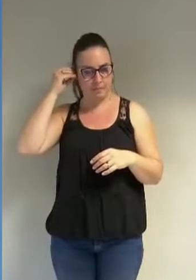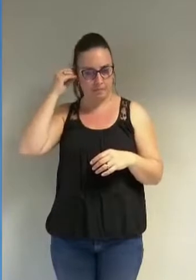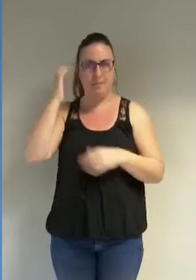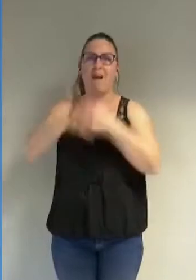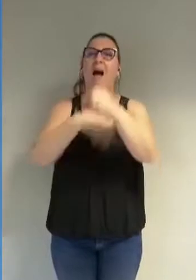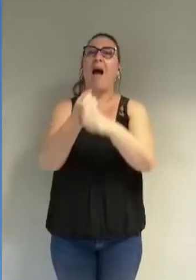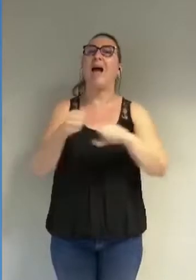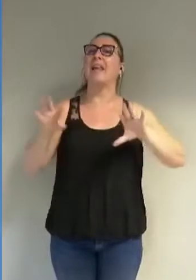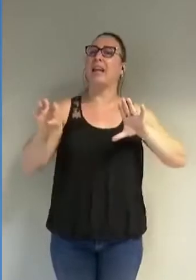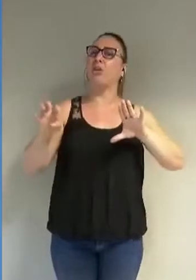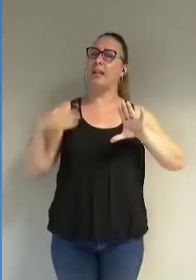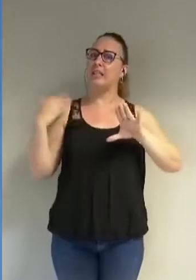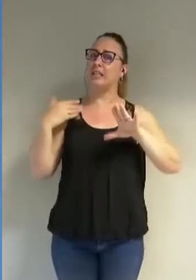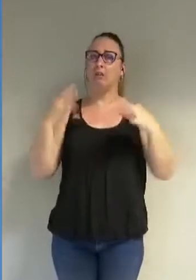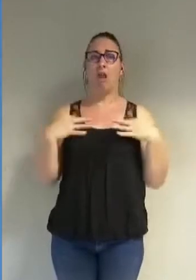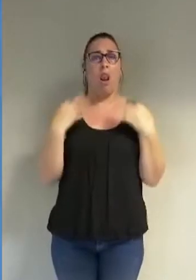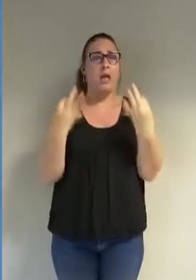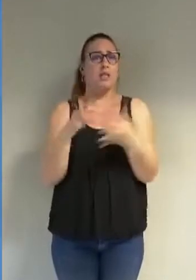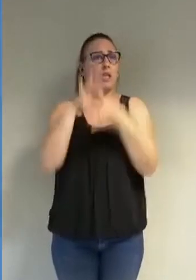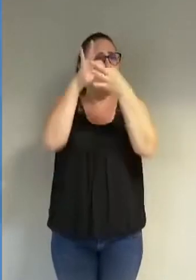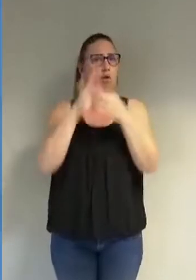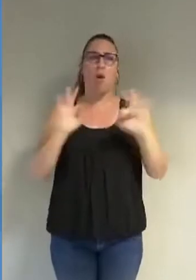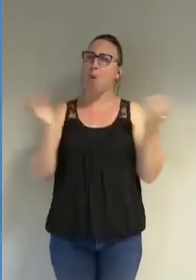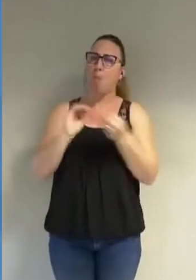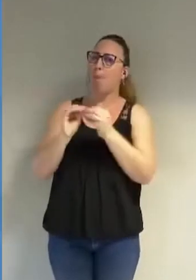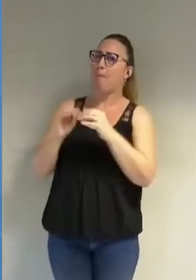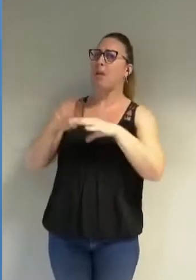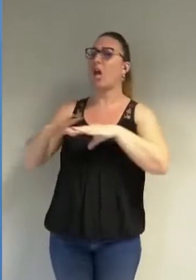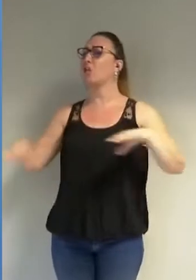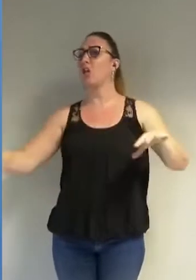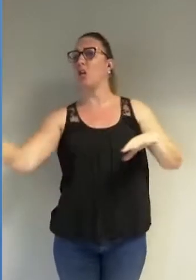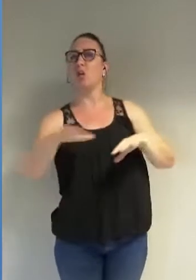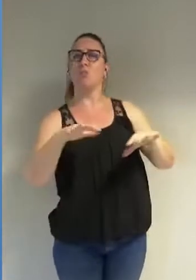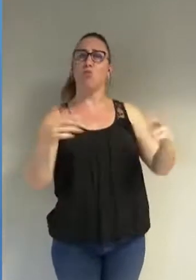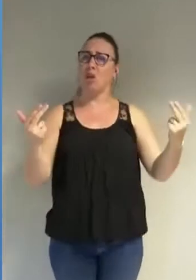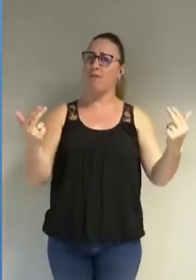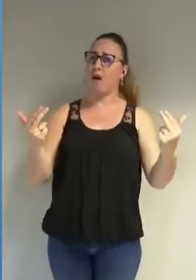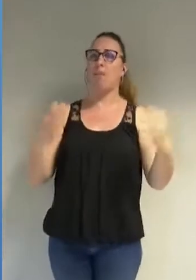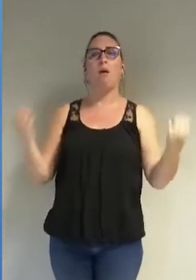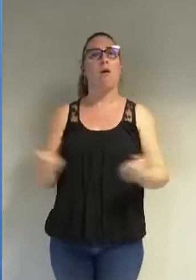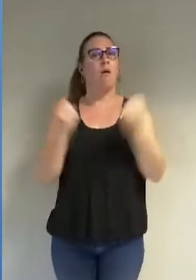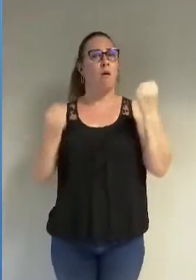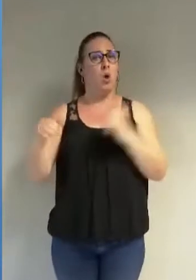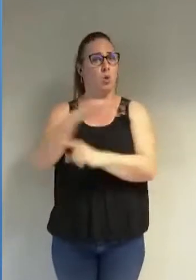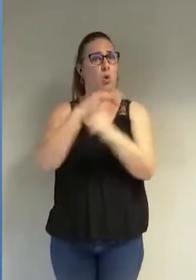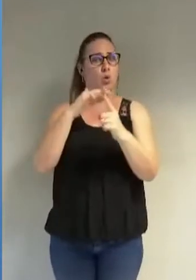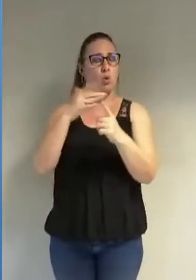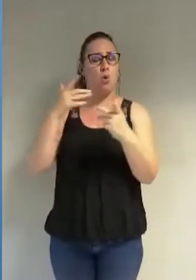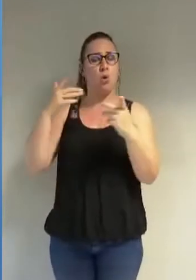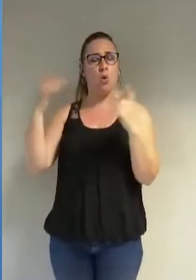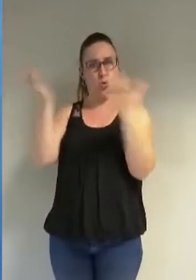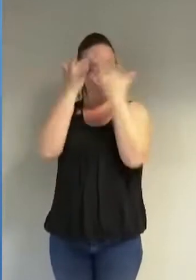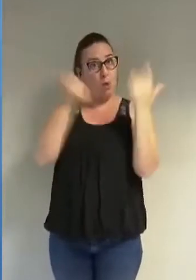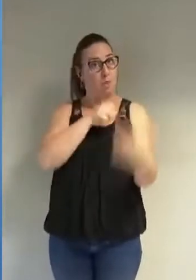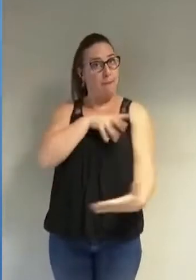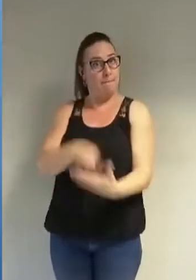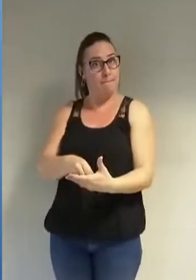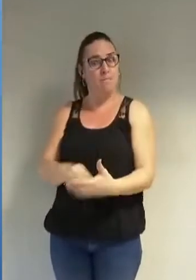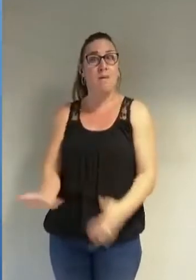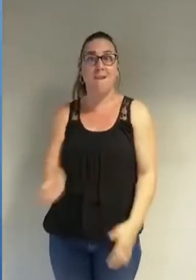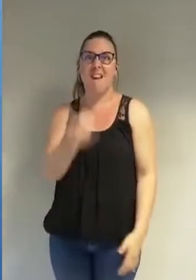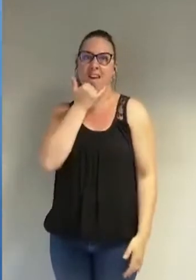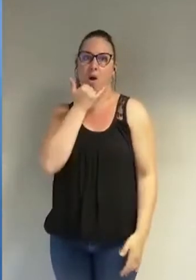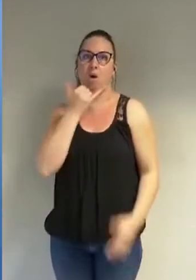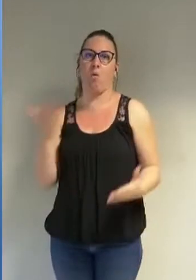la laïcité n'était pas un problème dans les quartiers mais que les animateurs socioculturels dont il était avaient commis une erreur